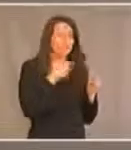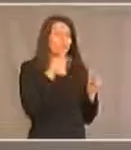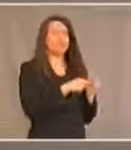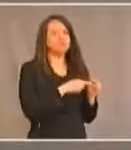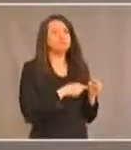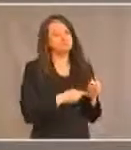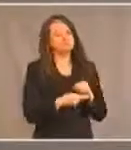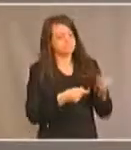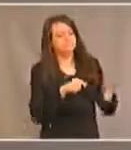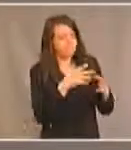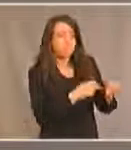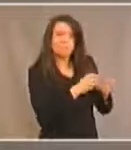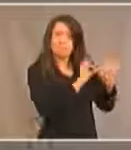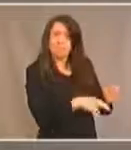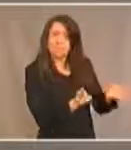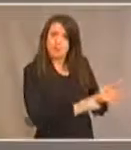imposent des frais